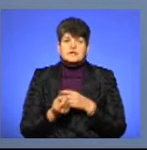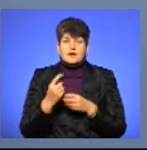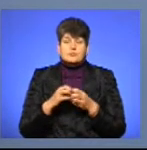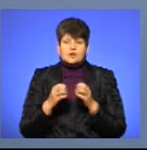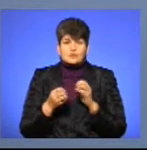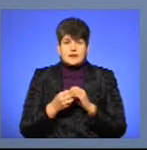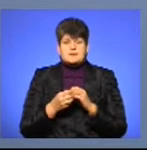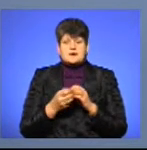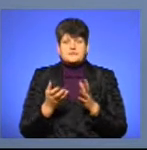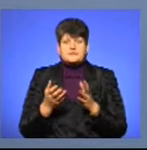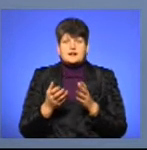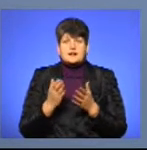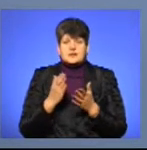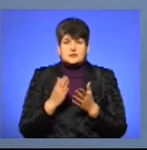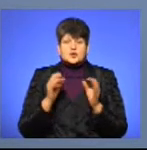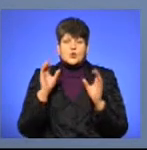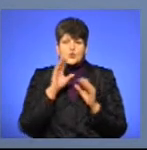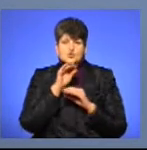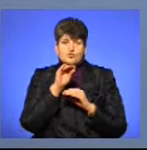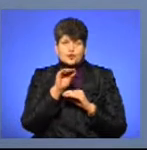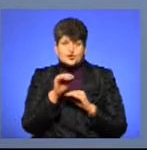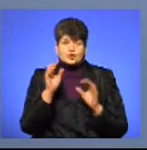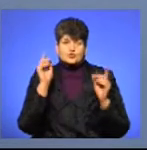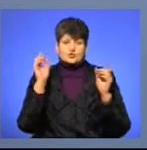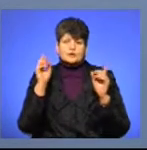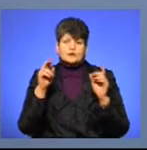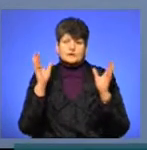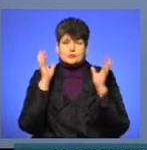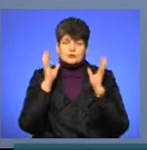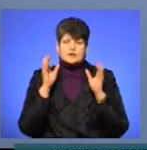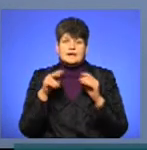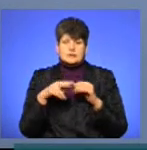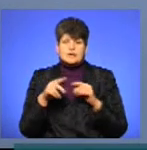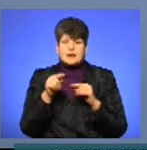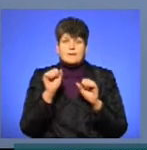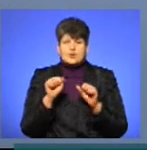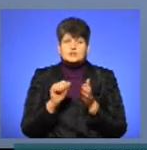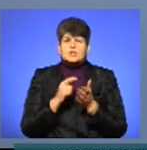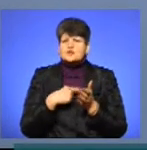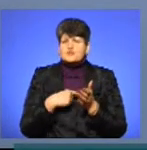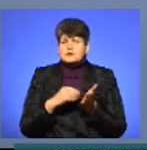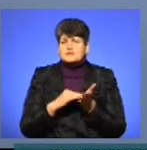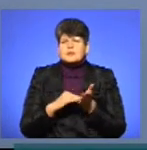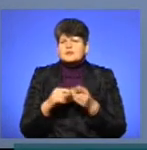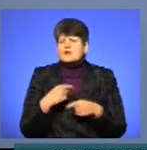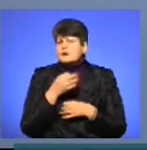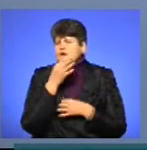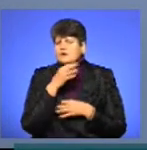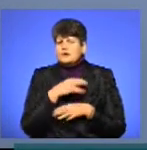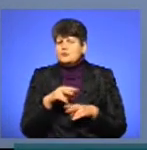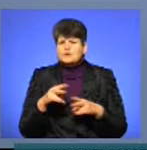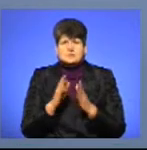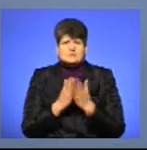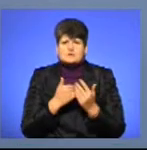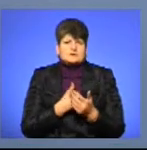вже легше. Є бібліотека для молоді на Новому світі, там можна записати собі любу літературу за бажанням.